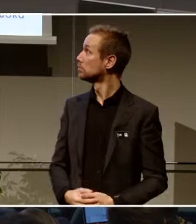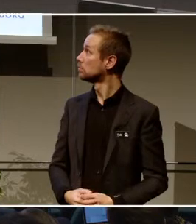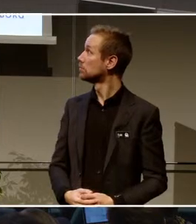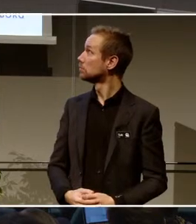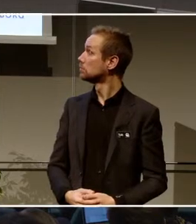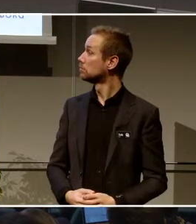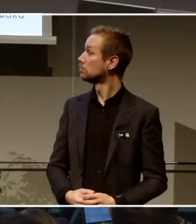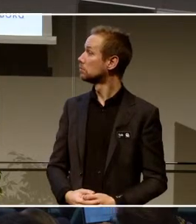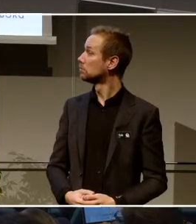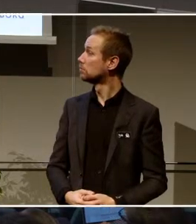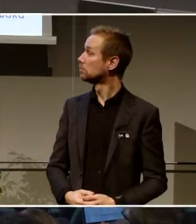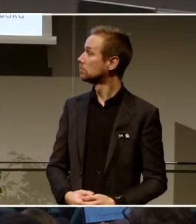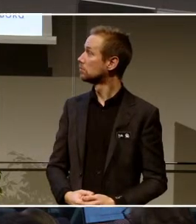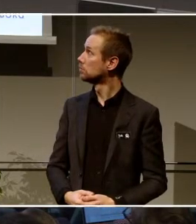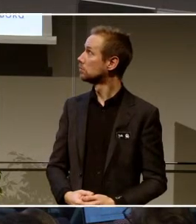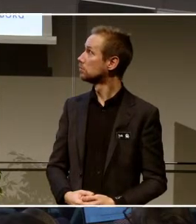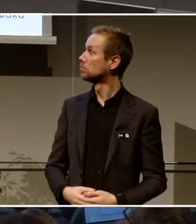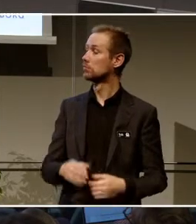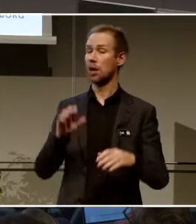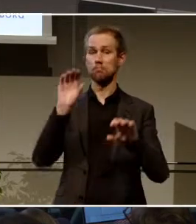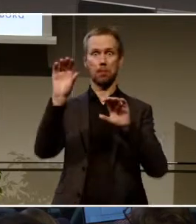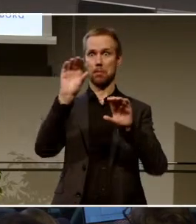Lite crashad powerpoint här ser jag.